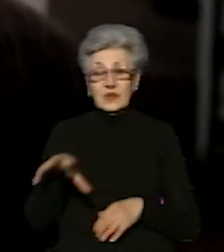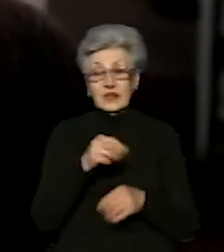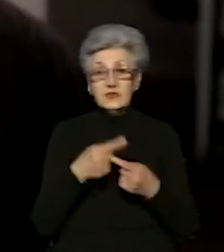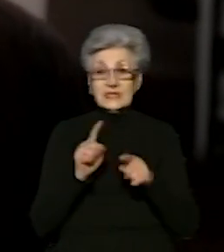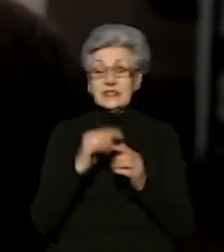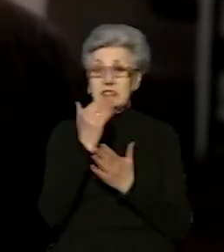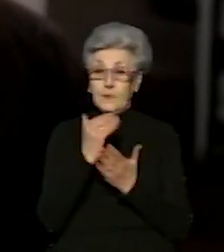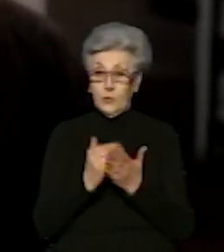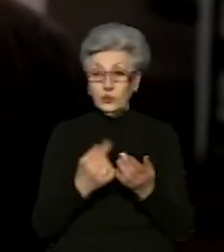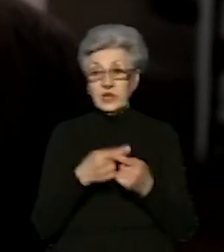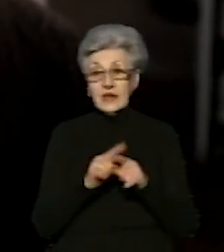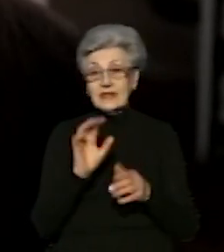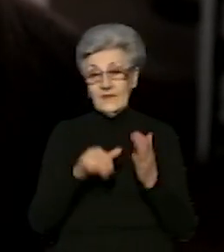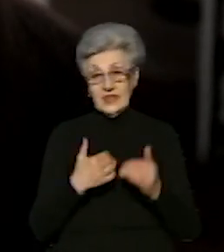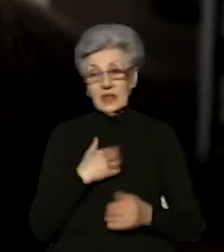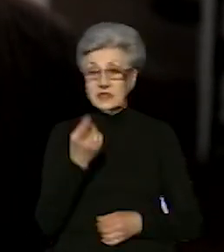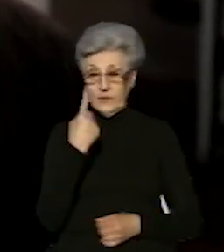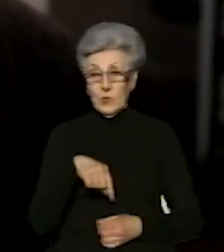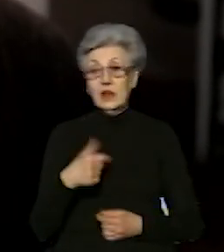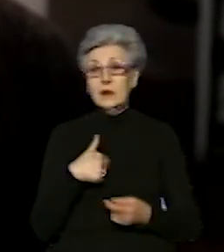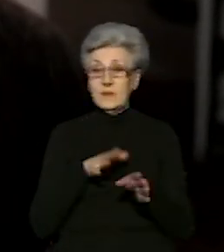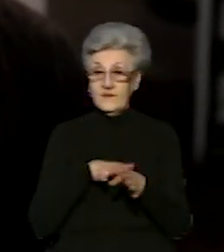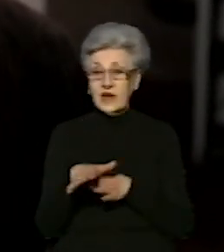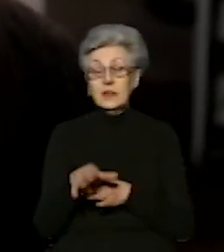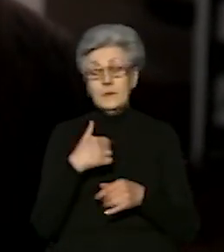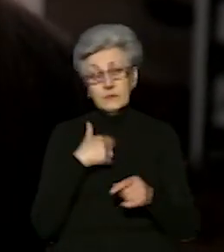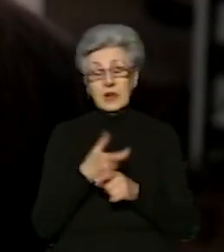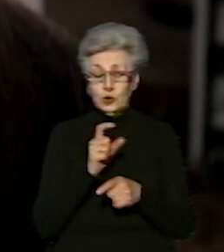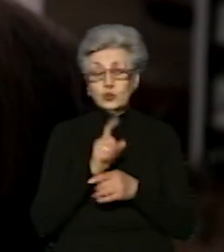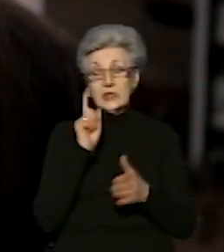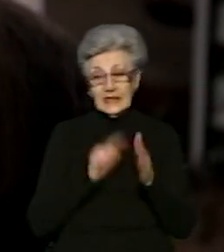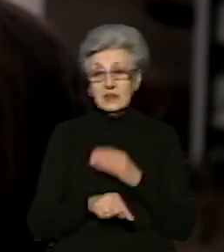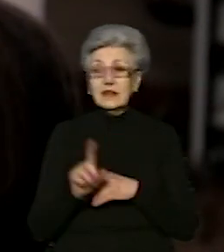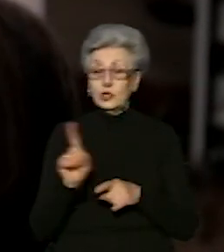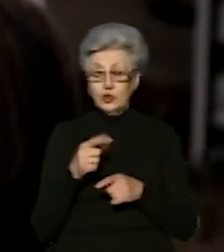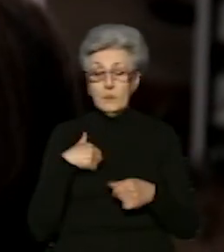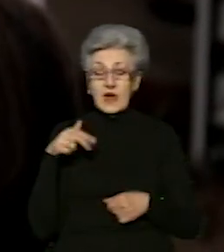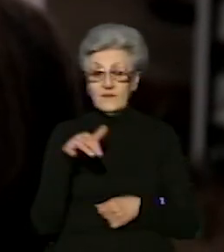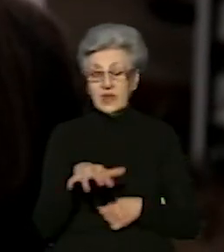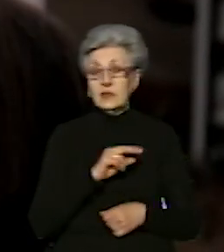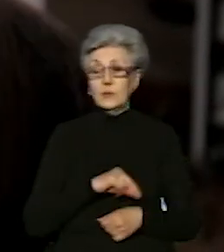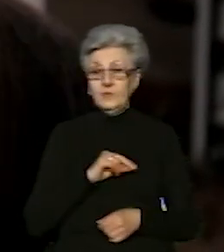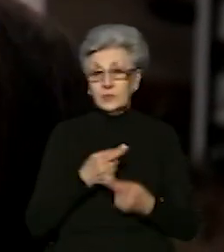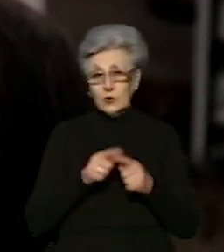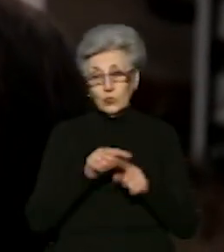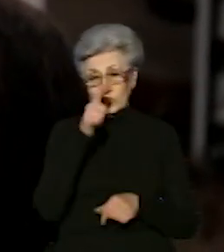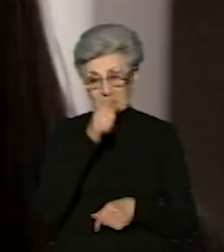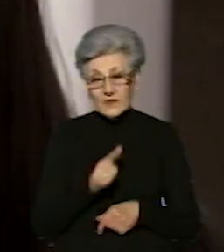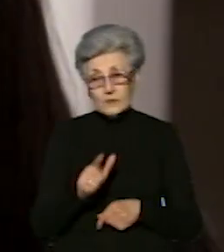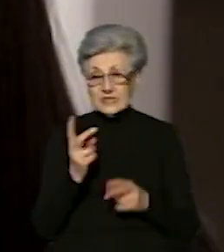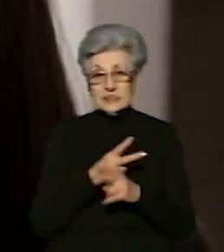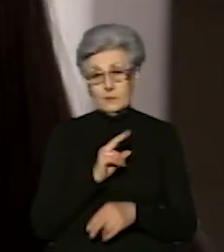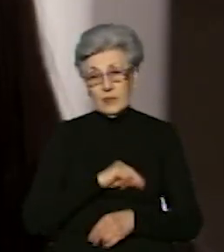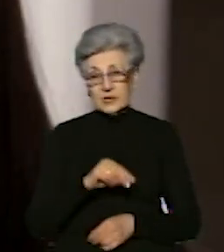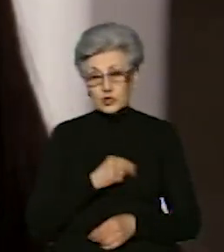які від нас вимагали, ми виконали. Ми дуже надіялися, що ми вийдемо на роботу, тому що два місяці без роботи.